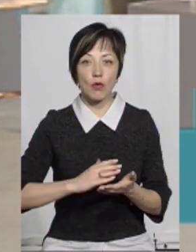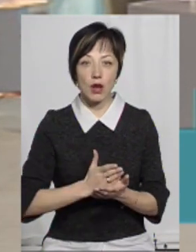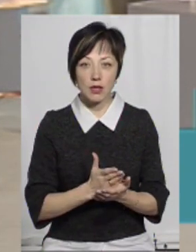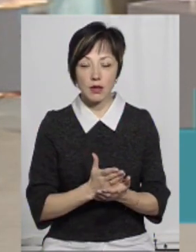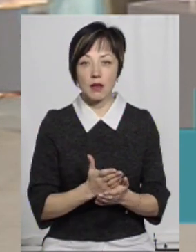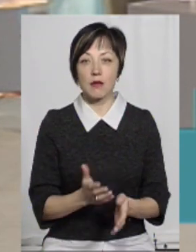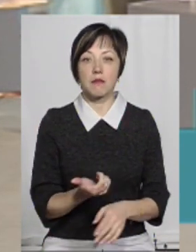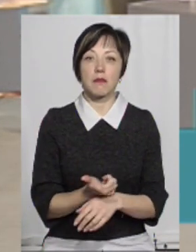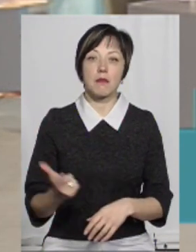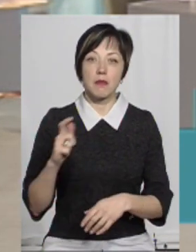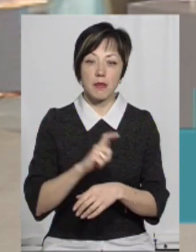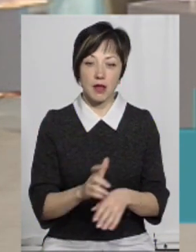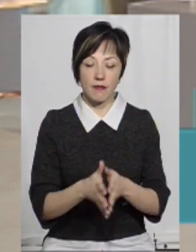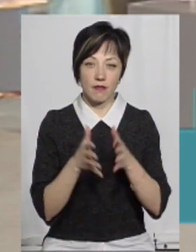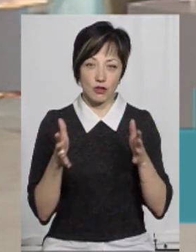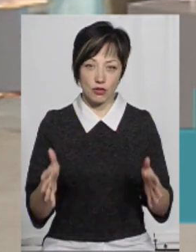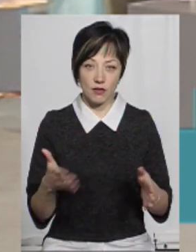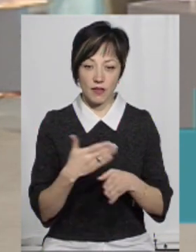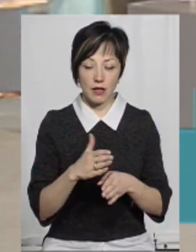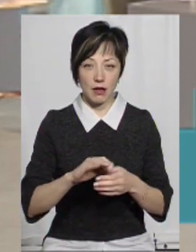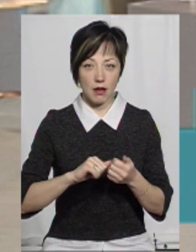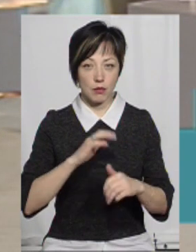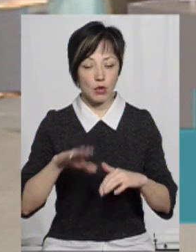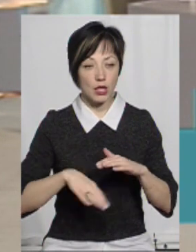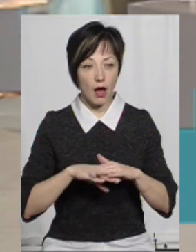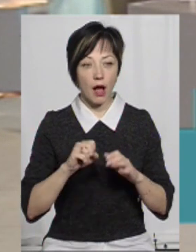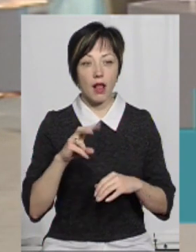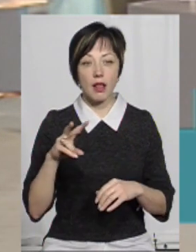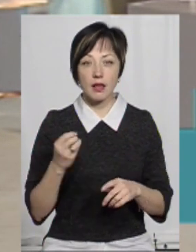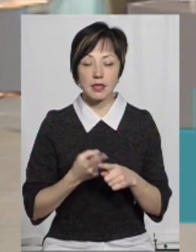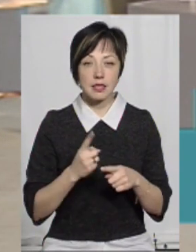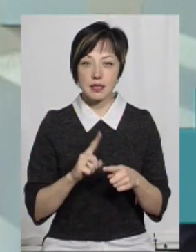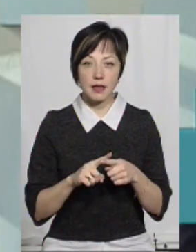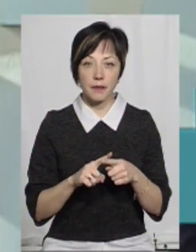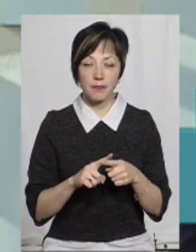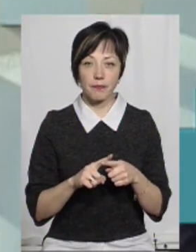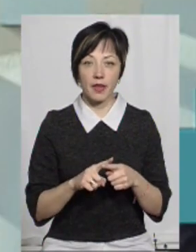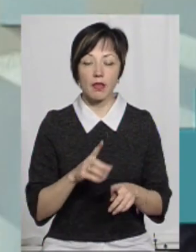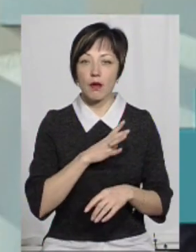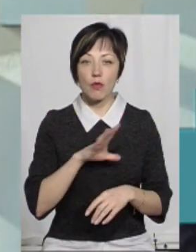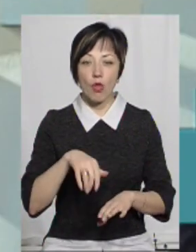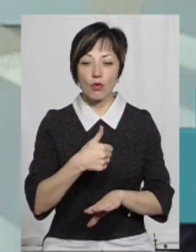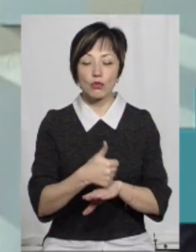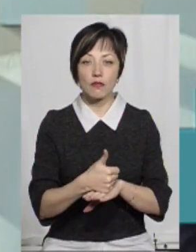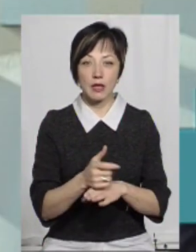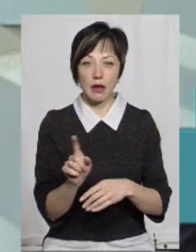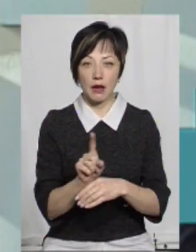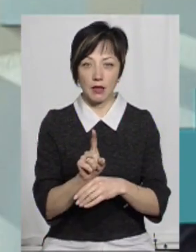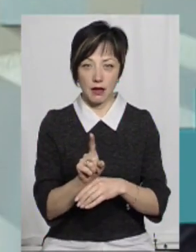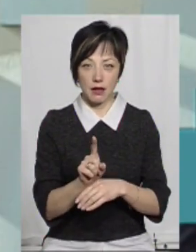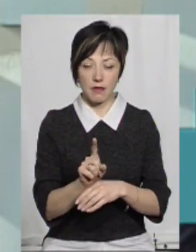політику в рази перевищують видатки в Кам'янці-Подільському, але це не слугувало одним із